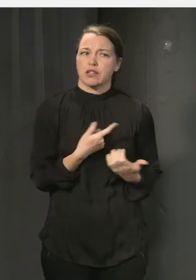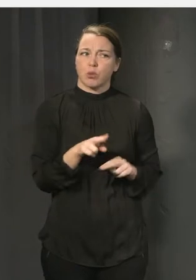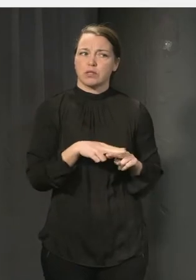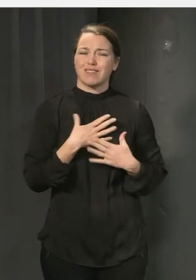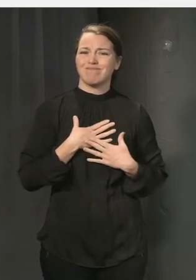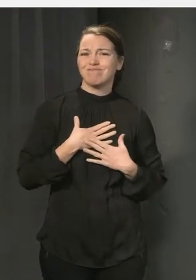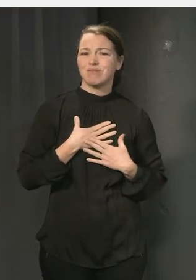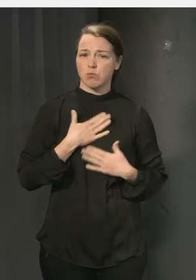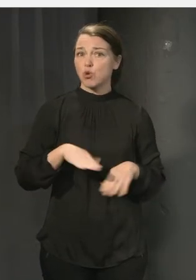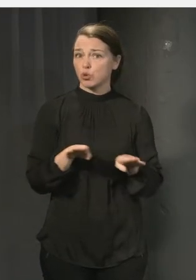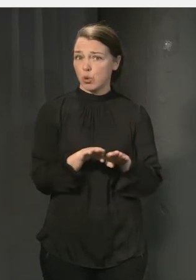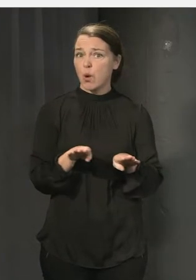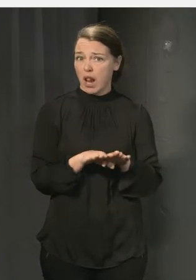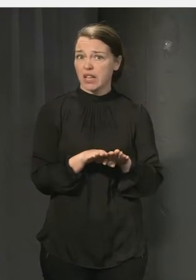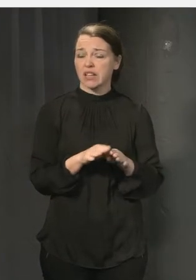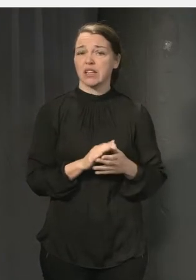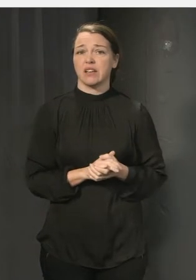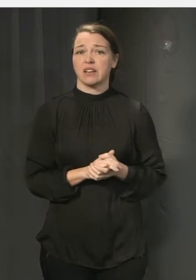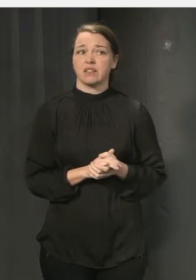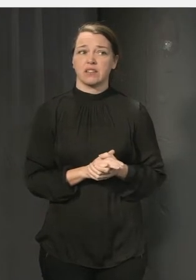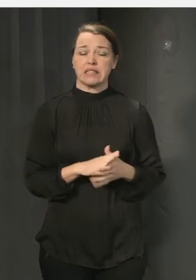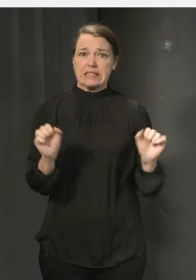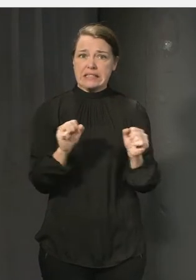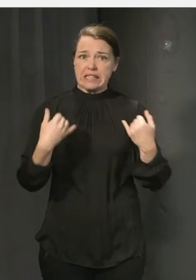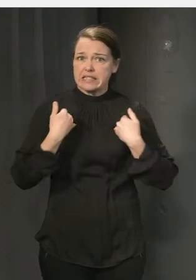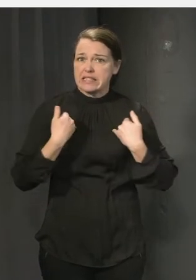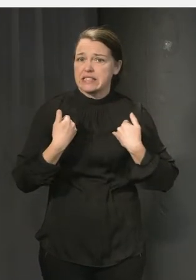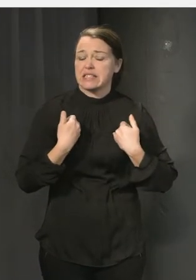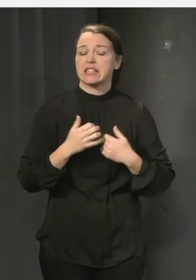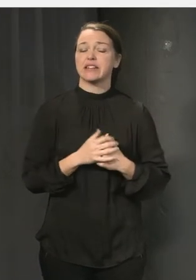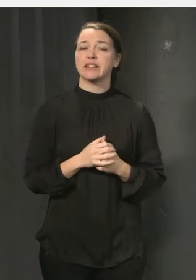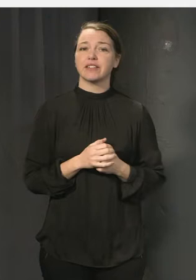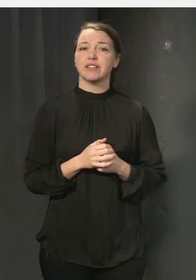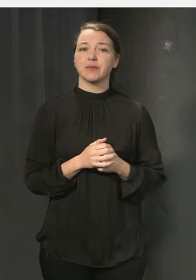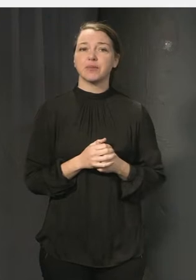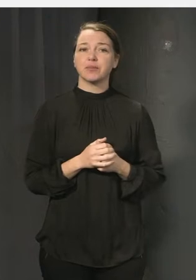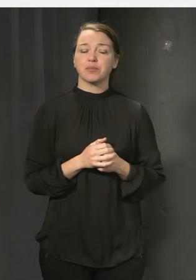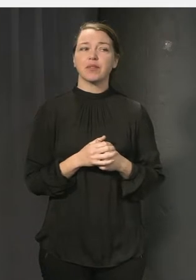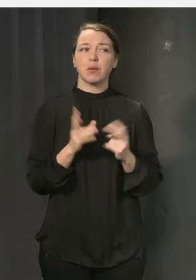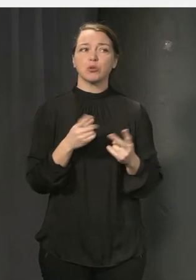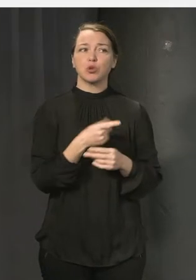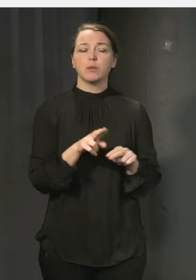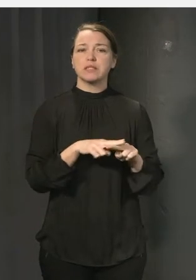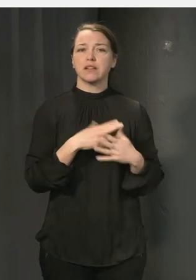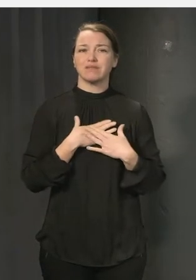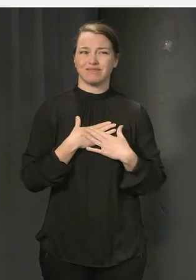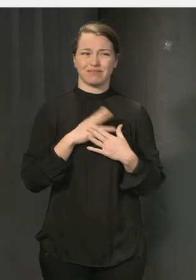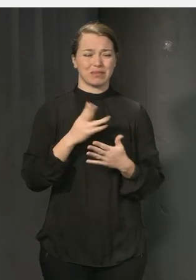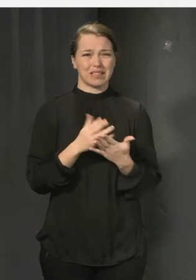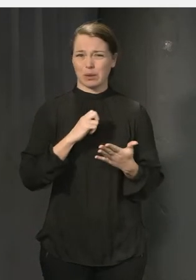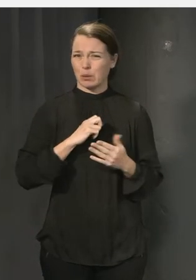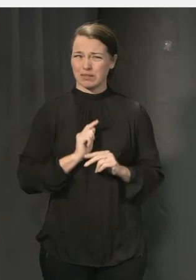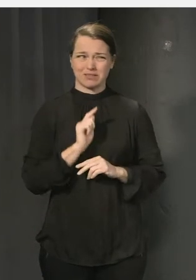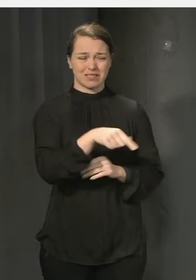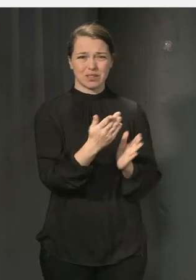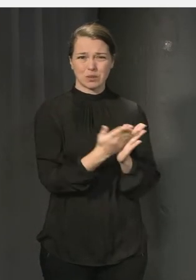mår dåligt, kanske har massa olika stresssymptom men också känner att det inte är roligt att gå till